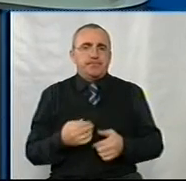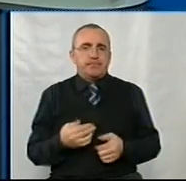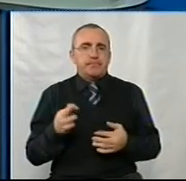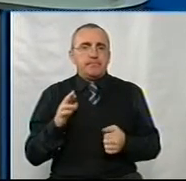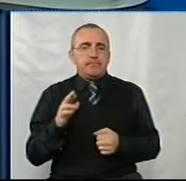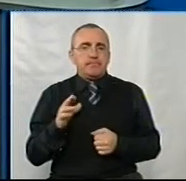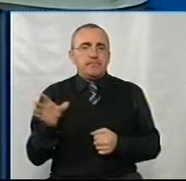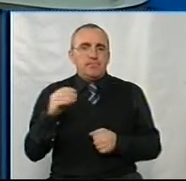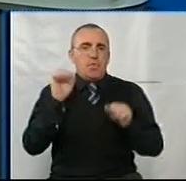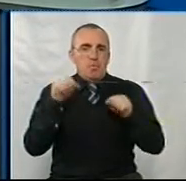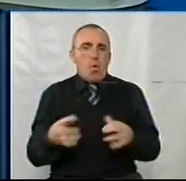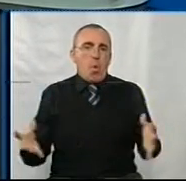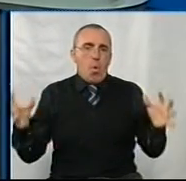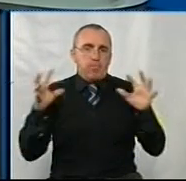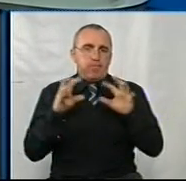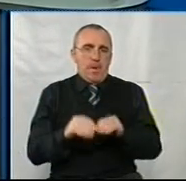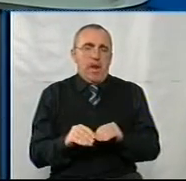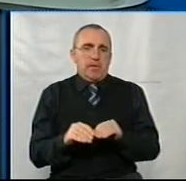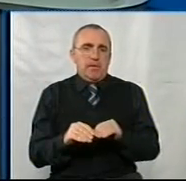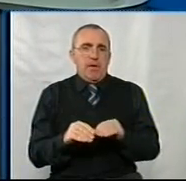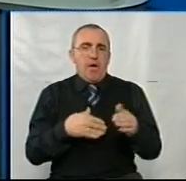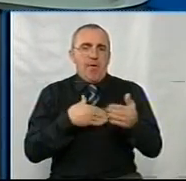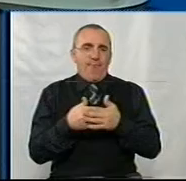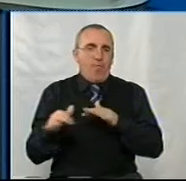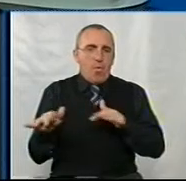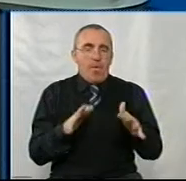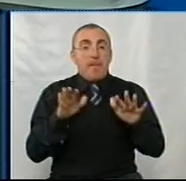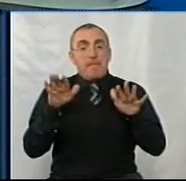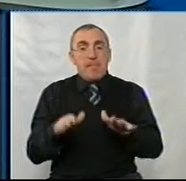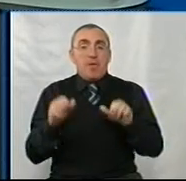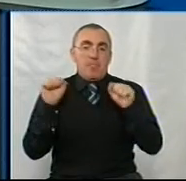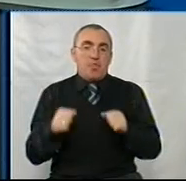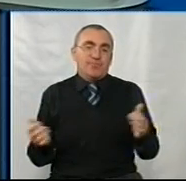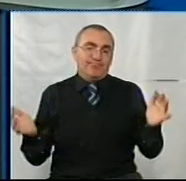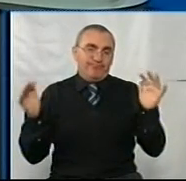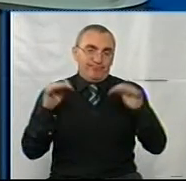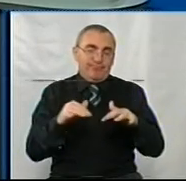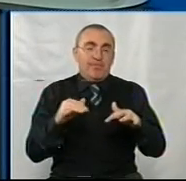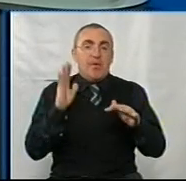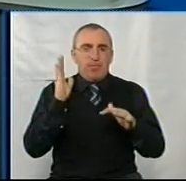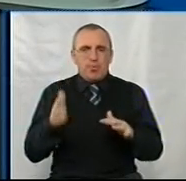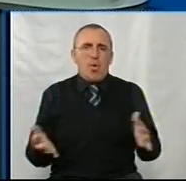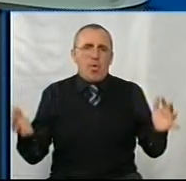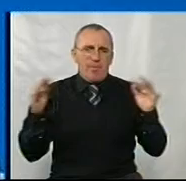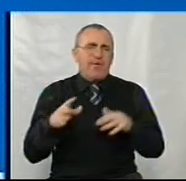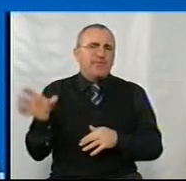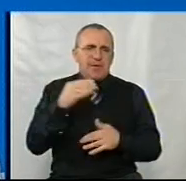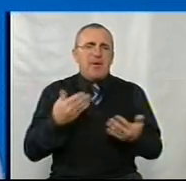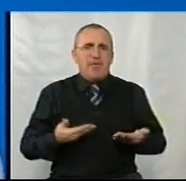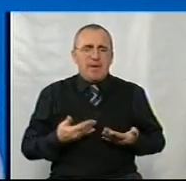Це, можливо, об'єднає волонтерів, хоч місце, де вони можуть прийти. До речі, буде об'єднання, все переживемо.